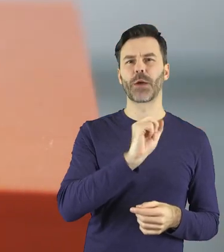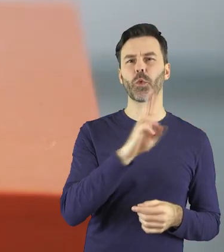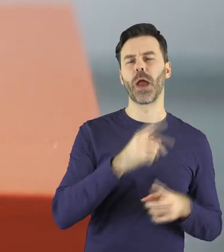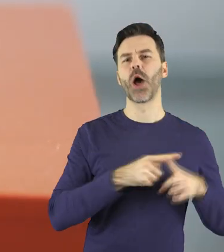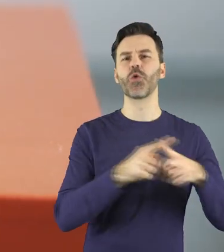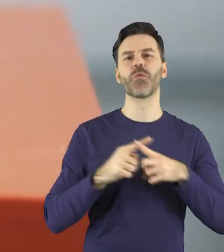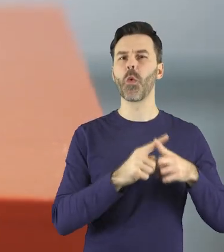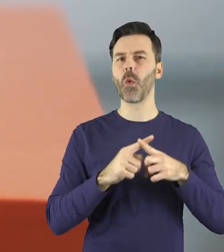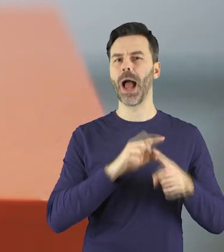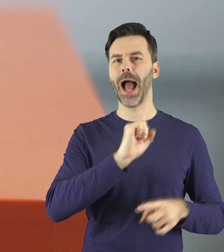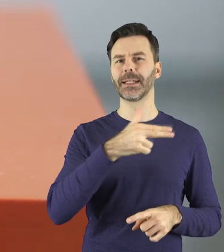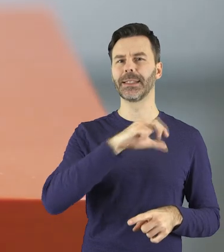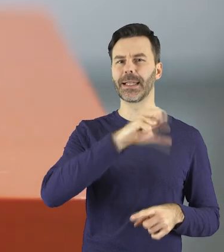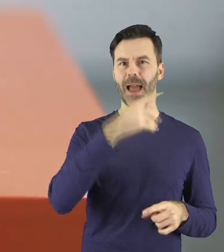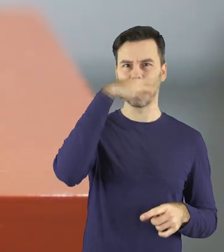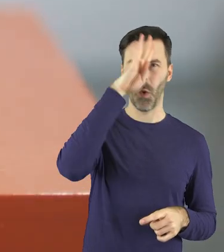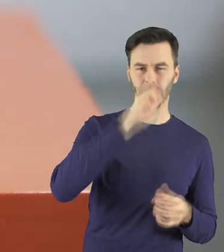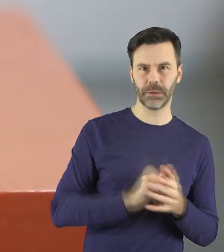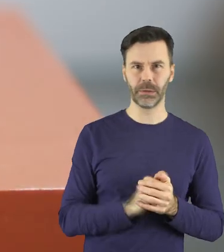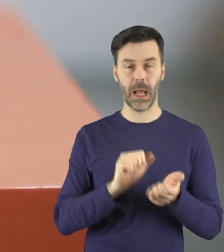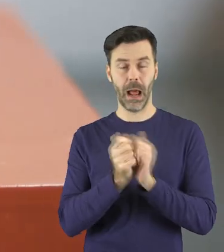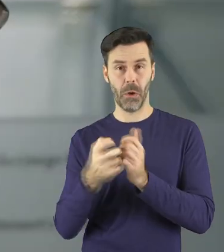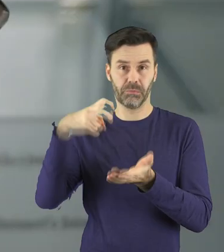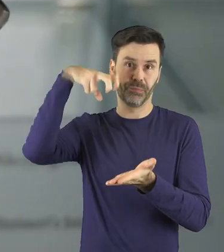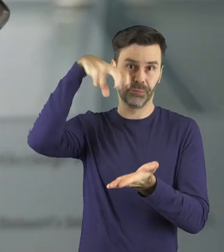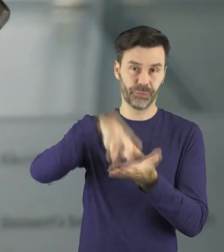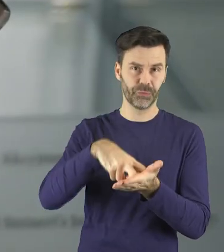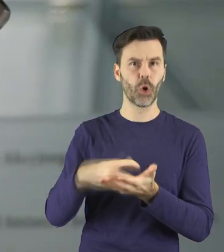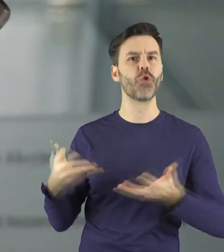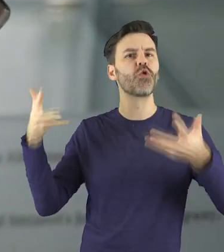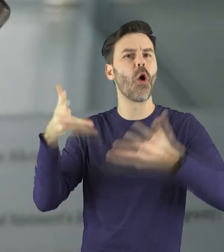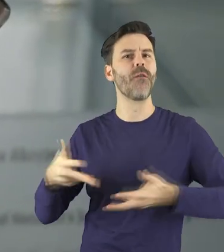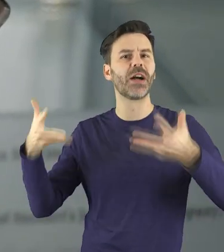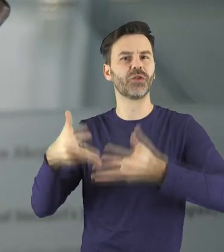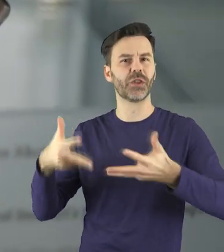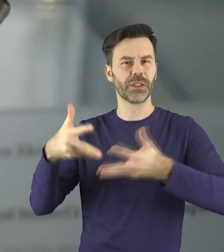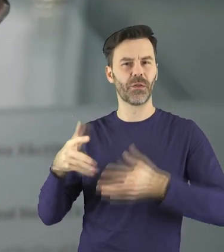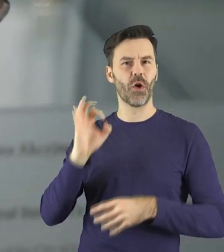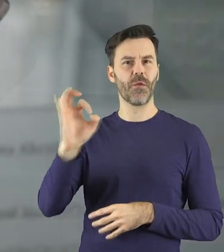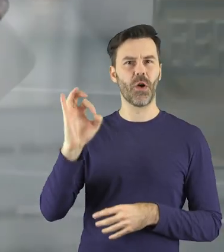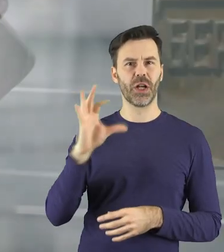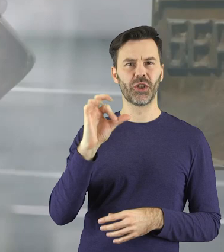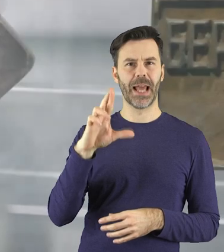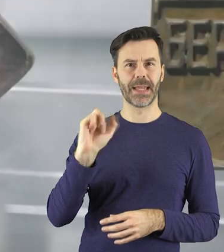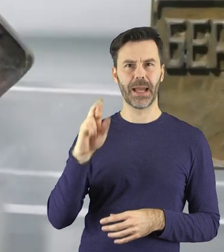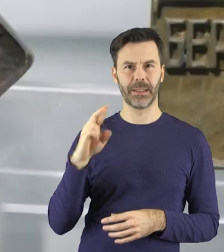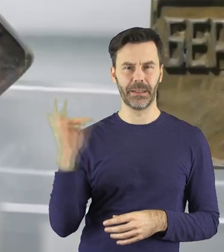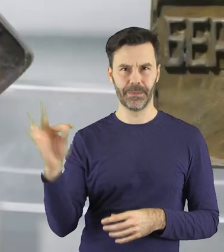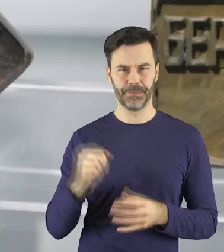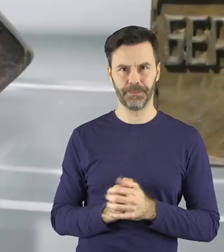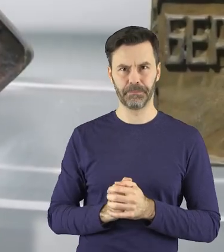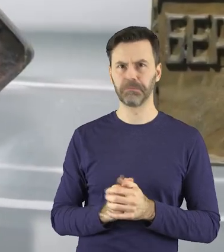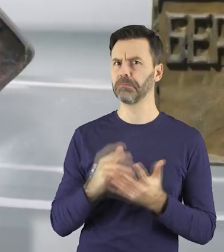Spółki Akcyjnej w Łodzi, czy tłok pieczętny Towarzystwa Akcyjnego Karola Steinerta.